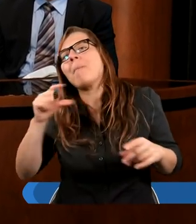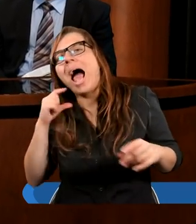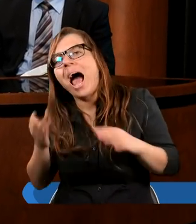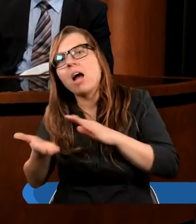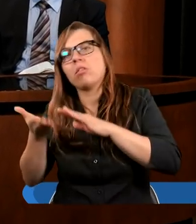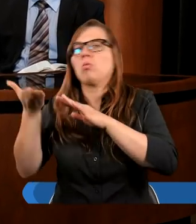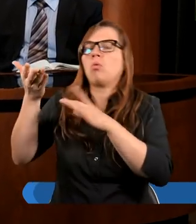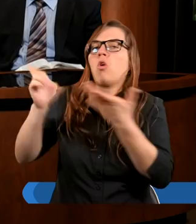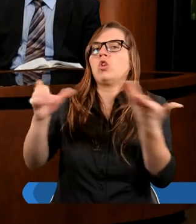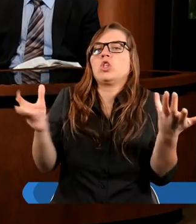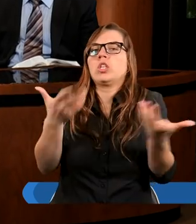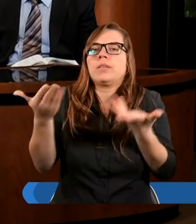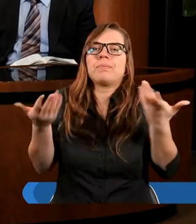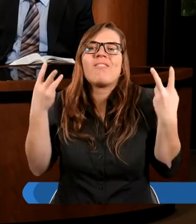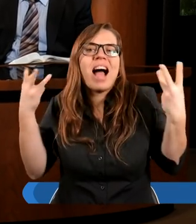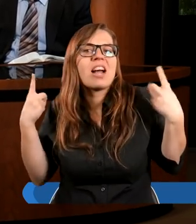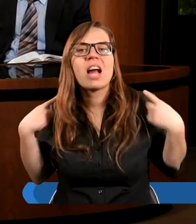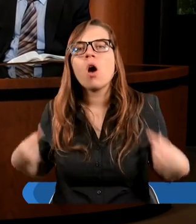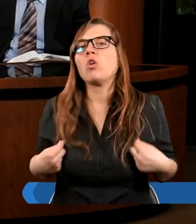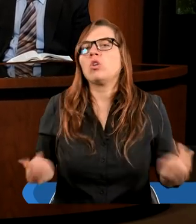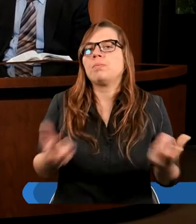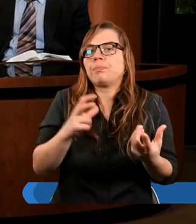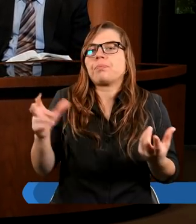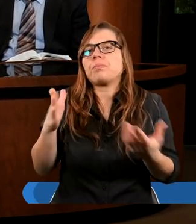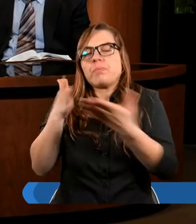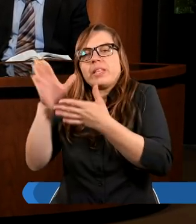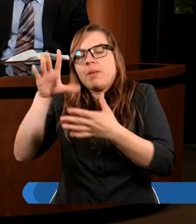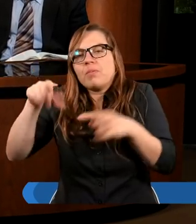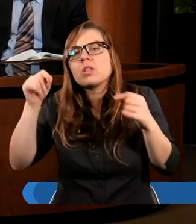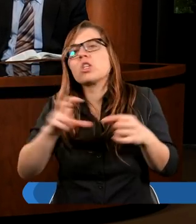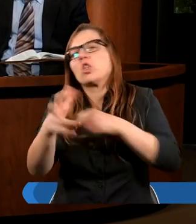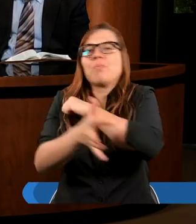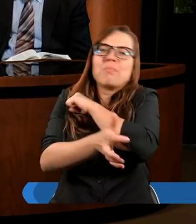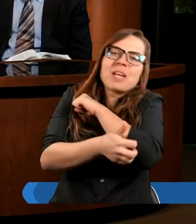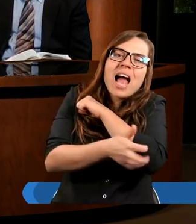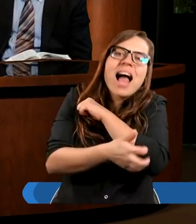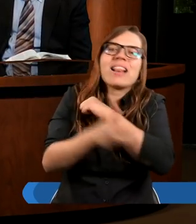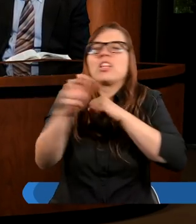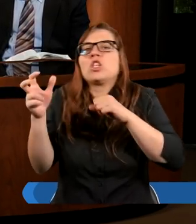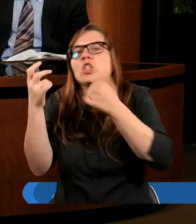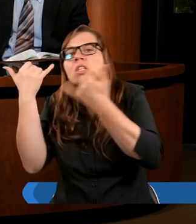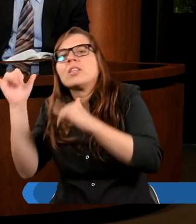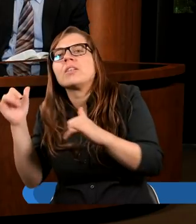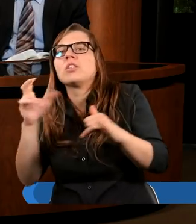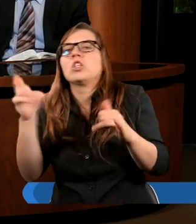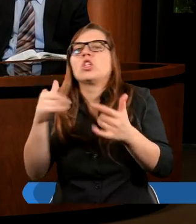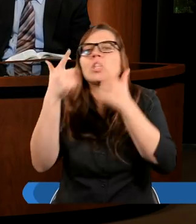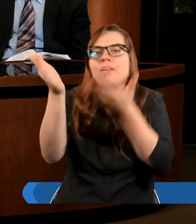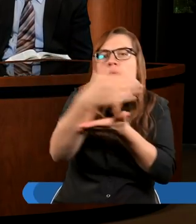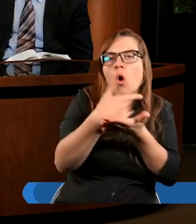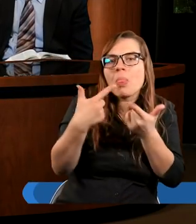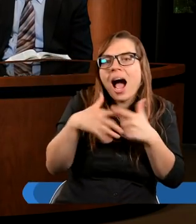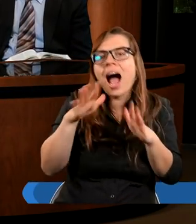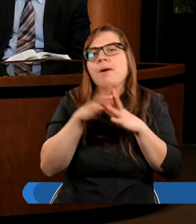czy to jest jakaś ważna osoba, czy to jest bogacz, czy to jest biedny, czy to jest osoba, która sprząta kaplicę,